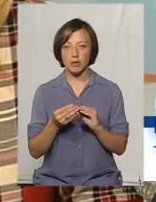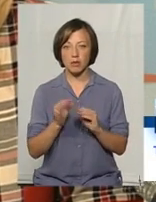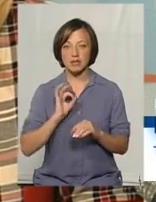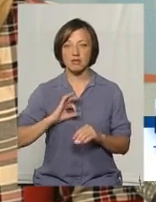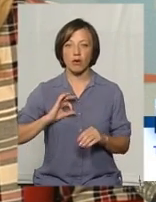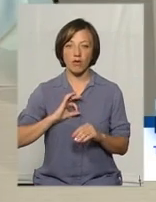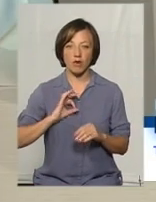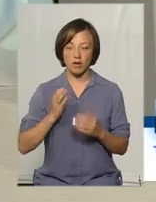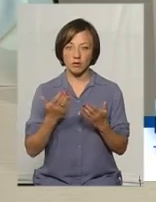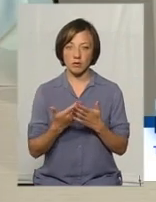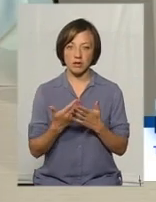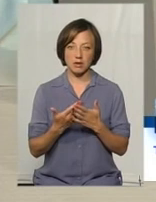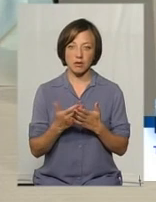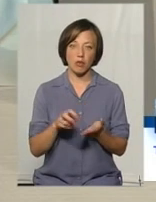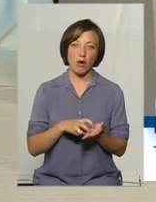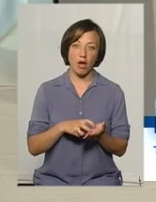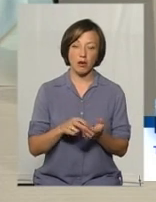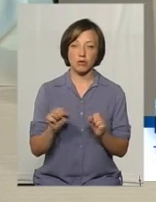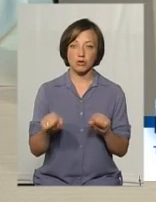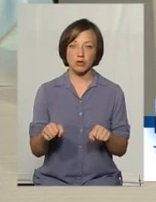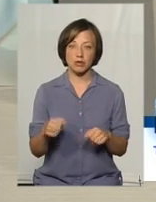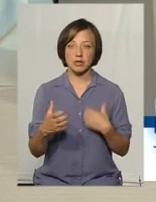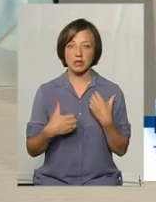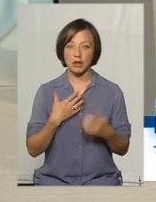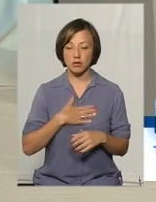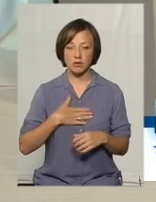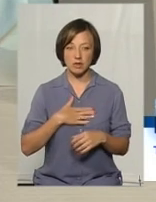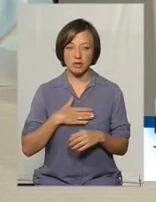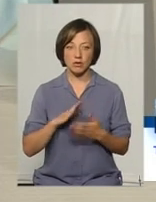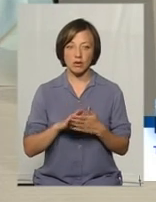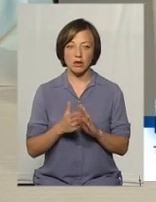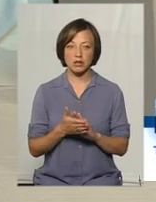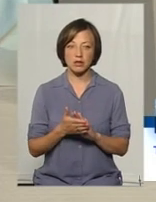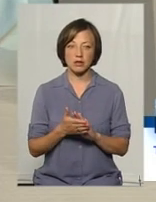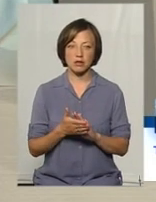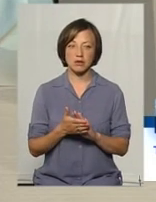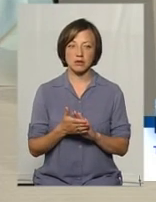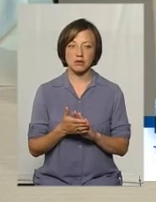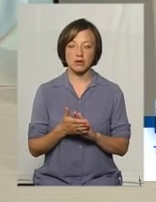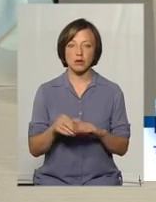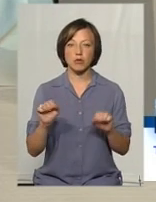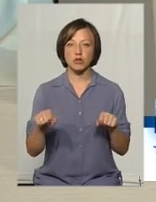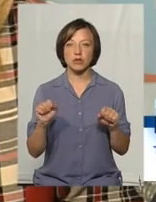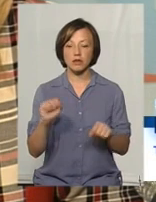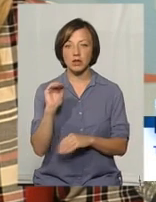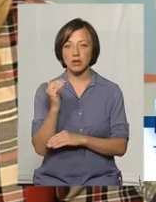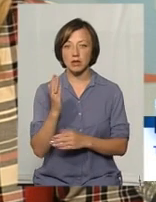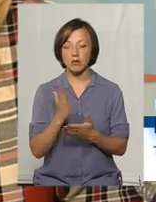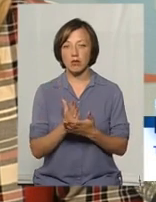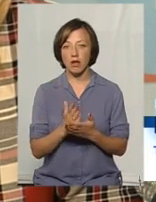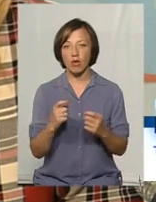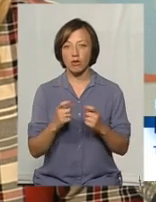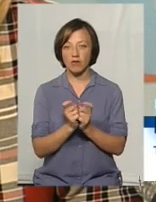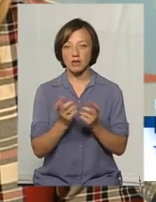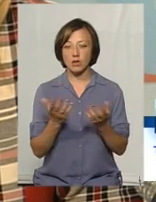Вона боялася, можливо, дитина мала конфлікти